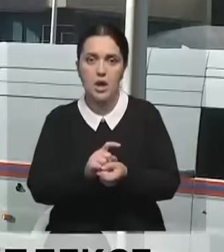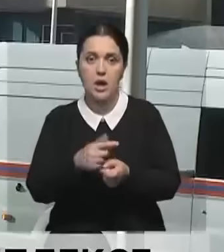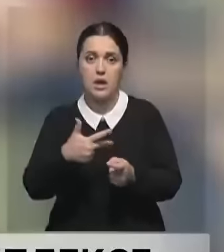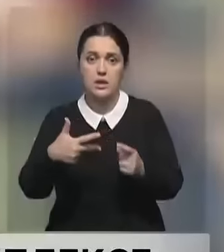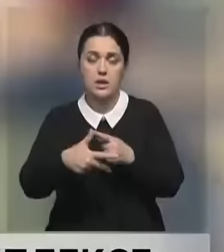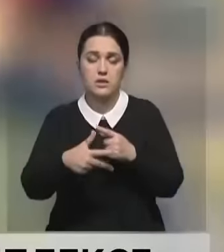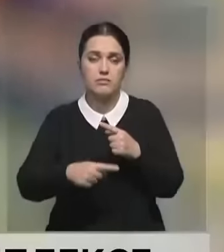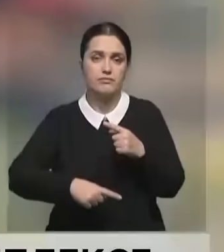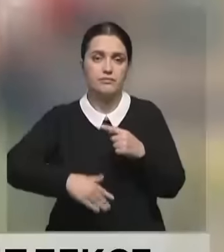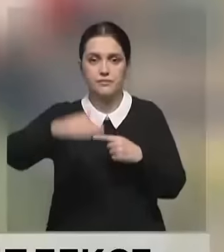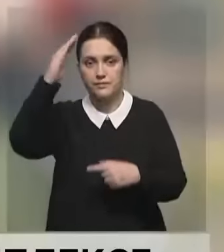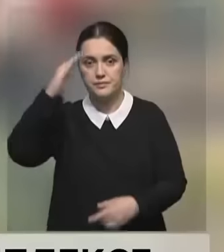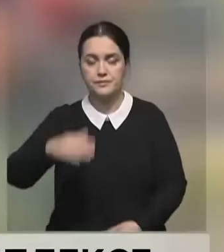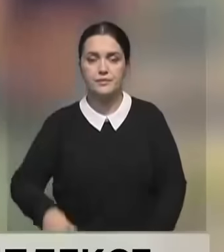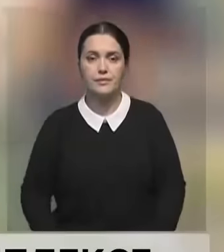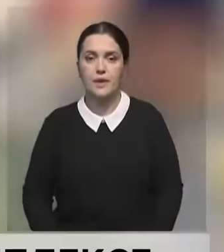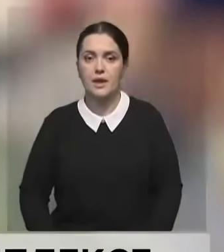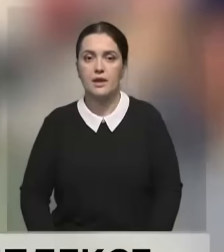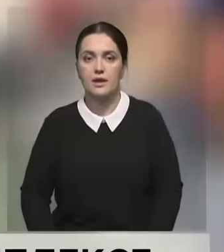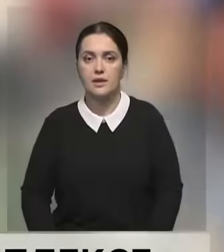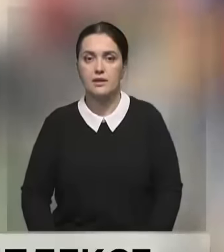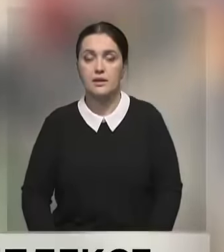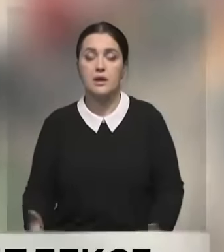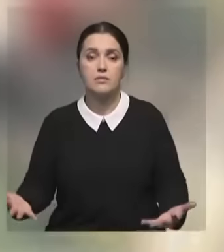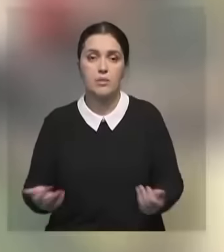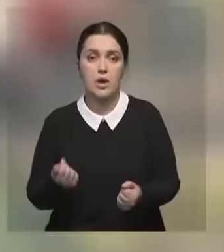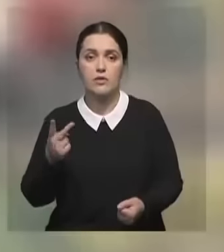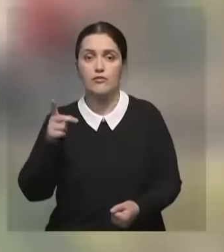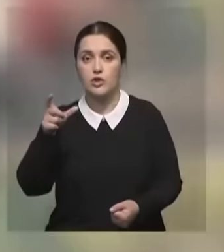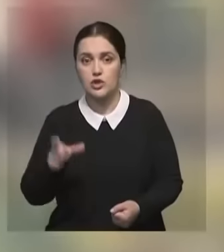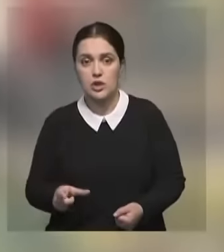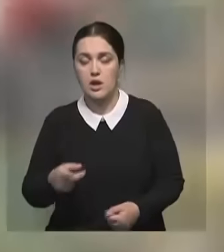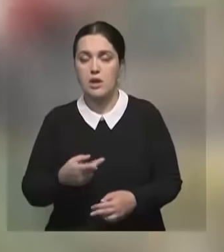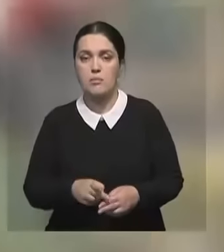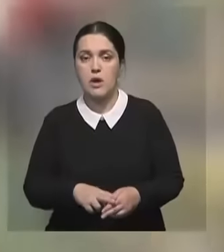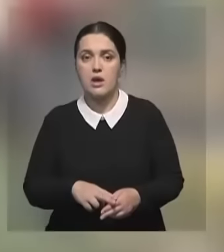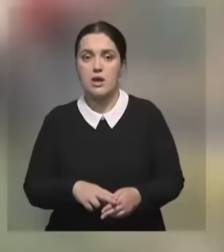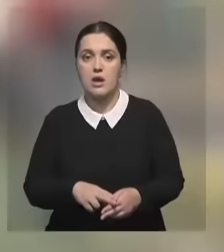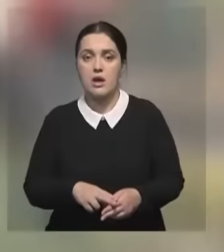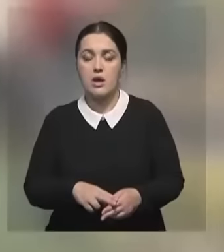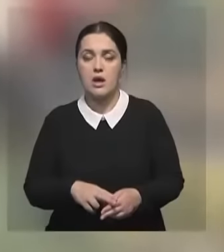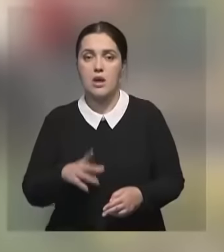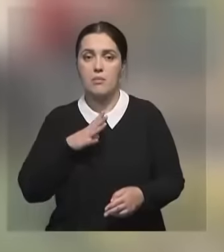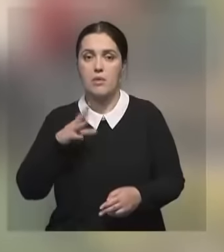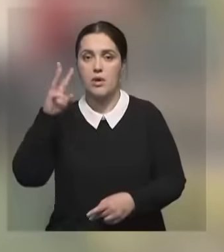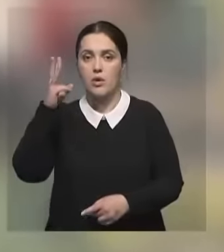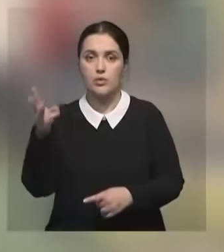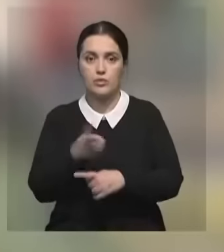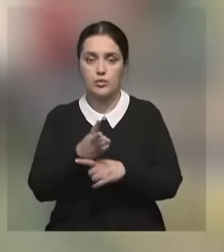отсюда и пошло. Было спасено двое человек и эвакуировались 12. Пожар был локализован.